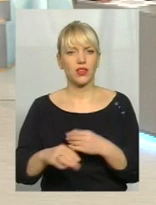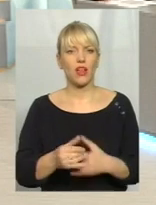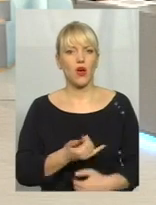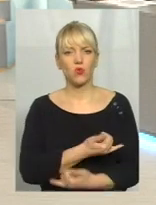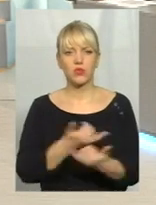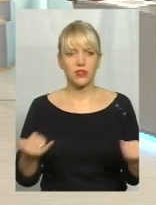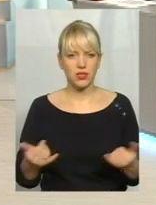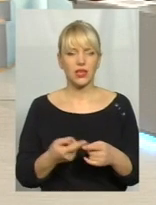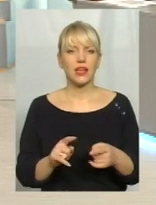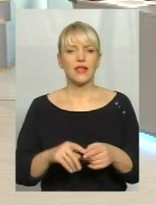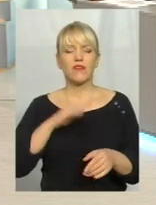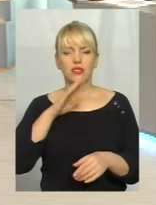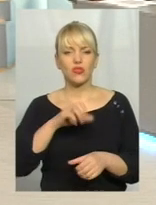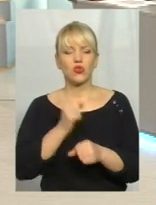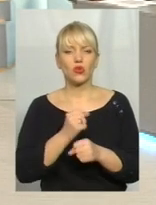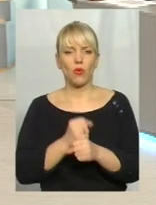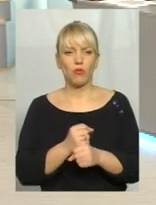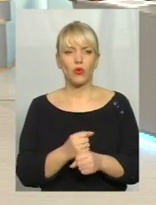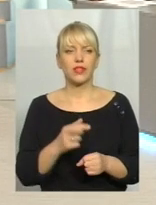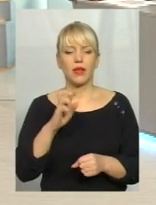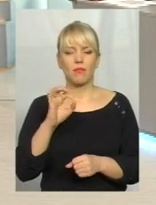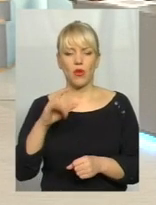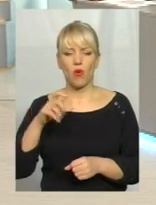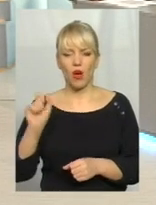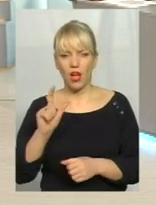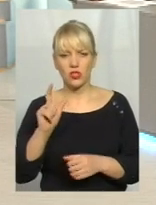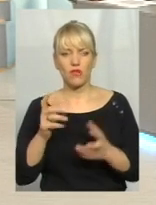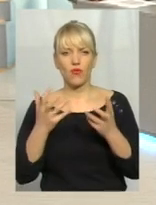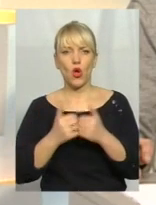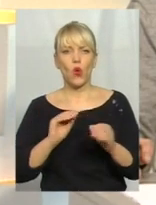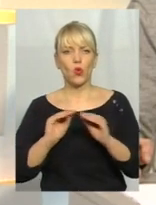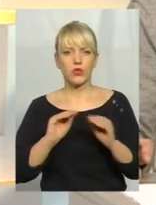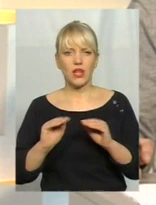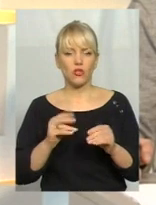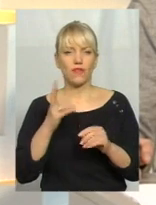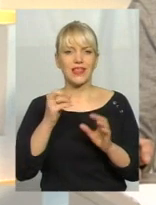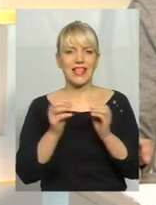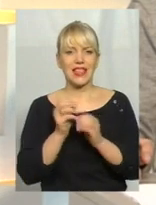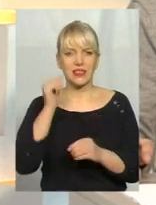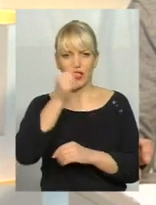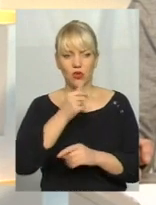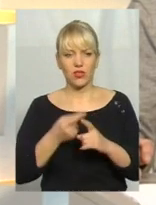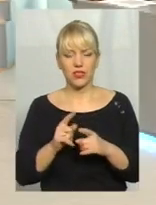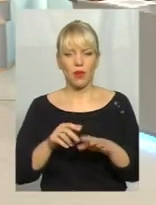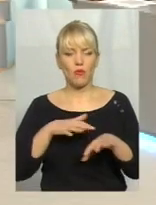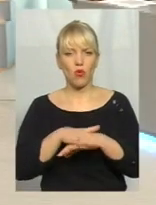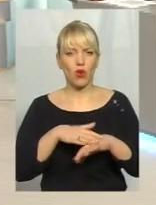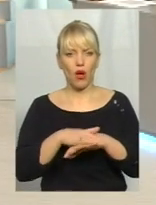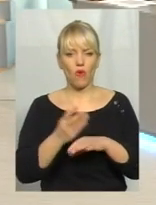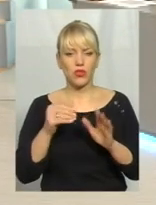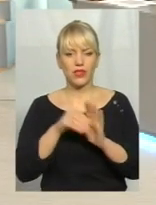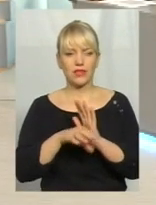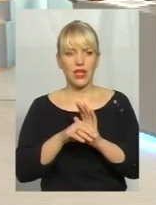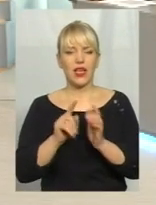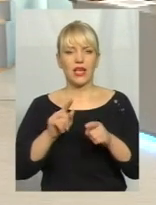вистачить роботи для біогазової установки приблизно 10 років. Це вже прораховано інвесторами і, відповідно,